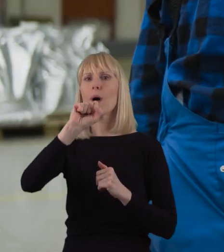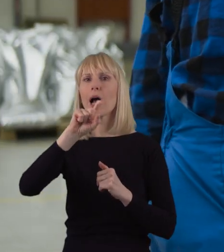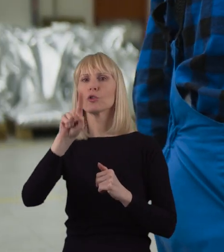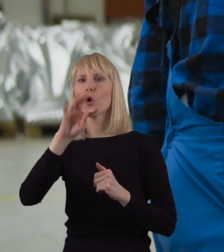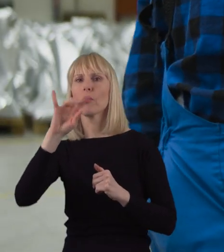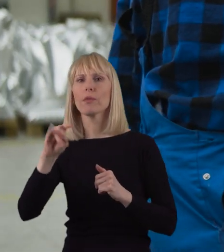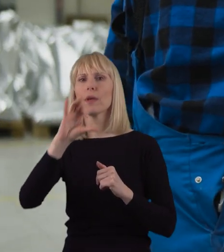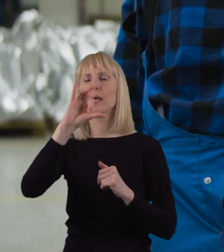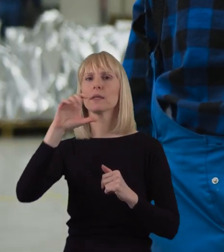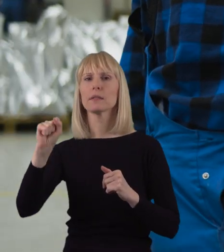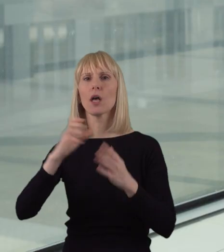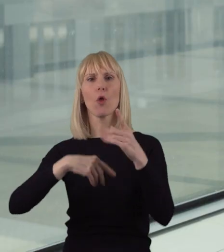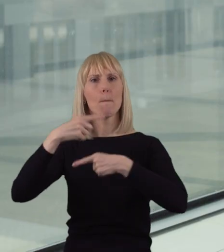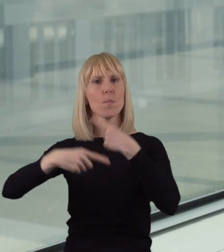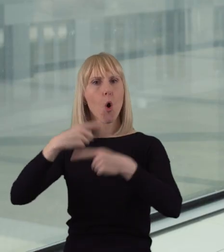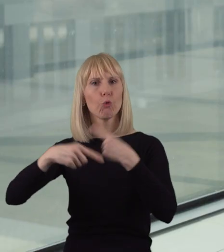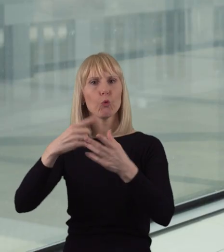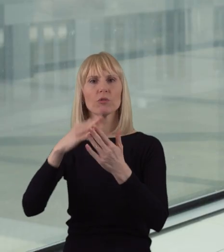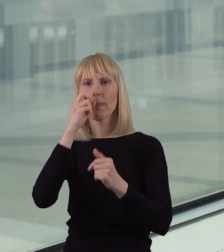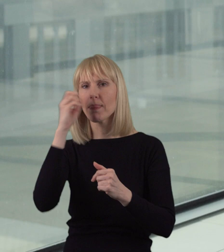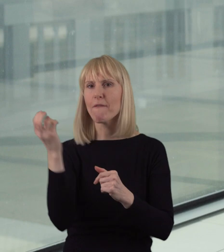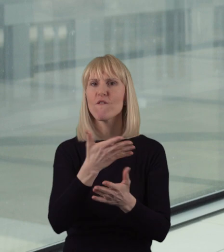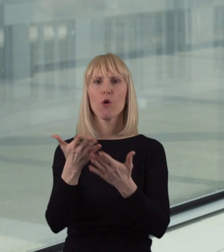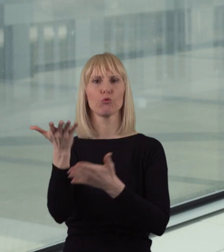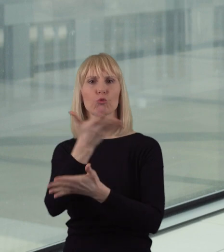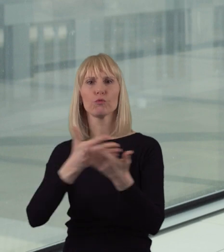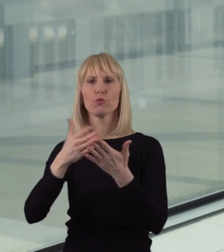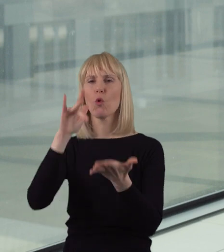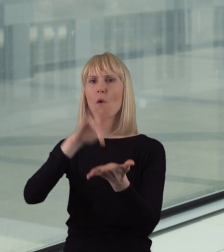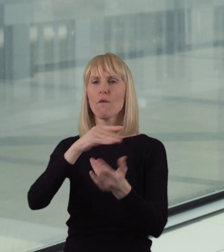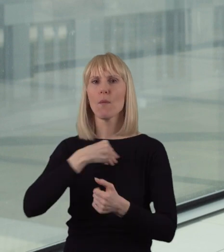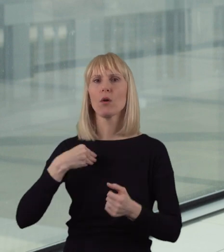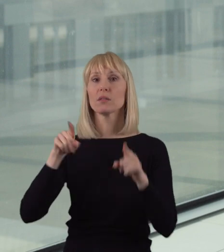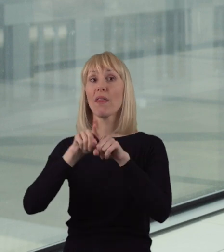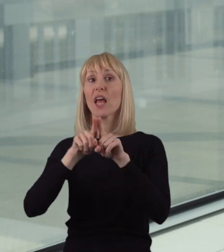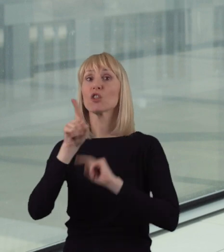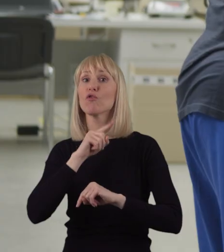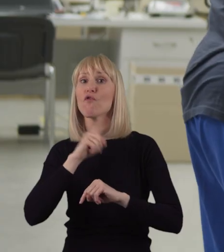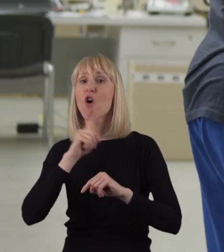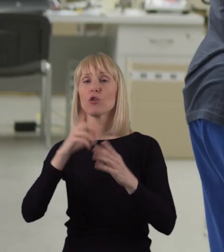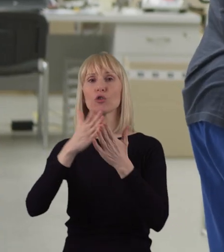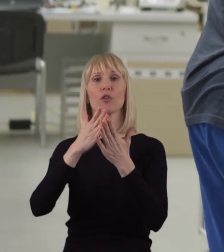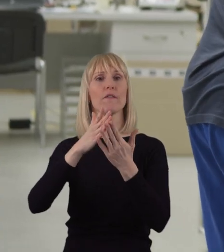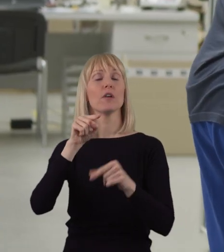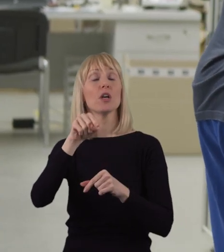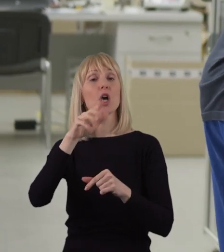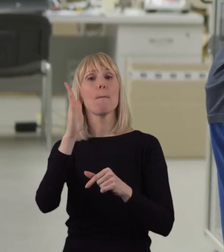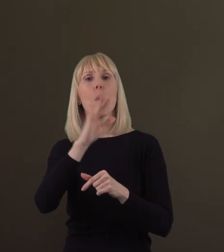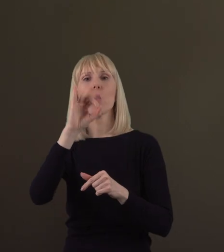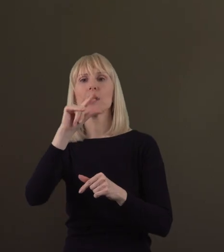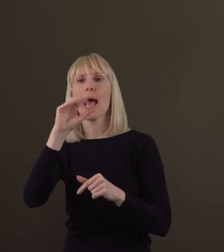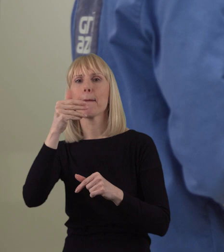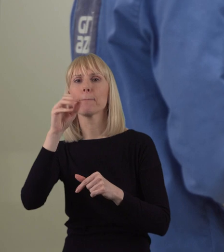S.A. jest największym producentem nawozów w Polsce. Jest również producentem tworzyw sztucznych, poliamidu i szeroko pojętej